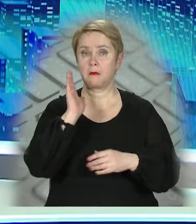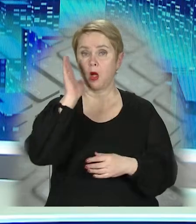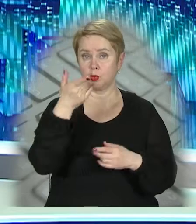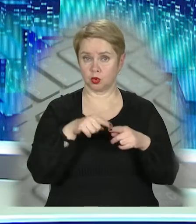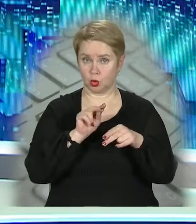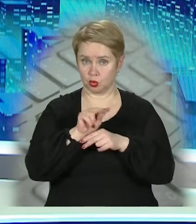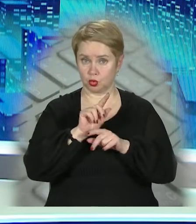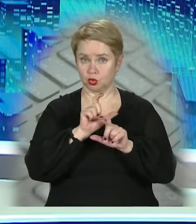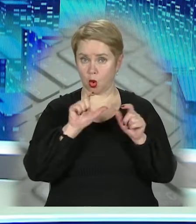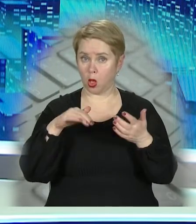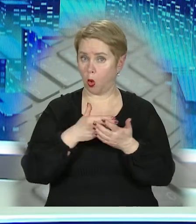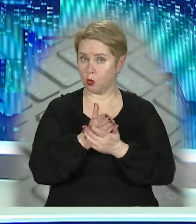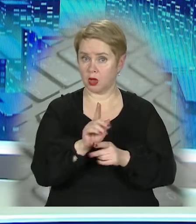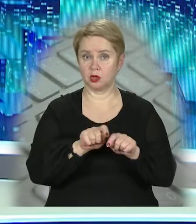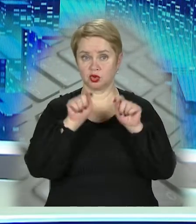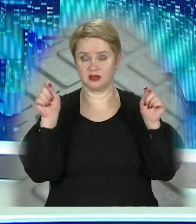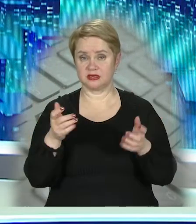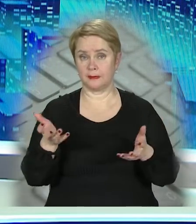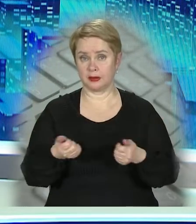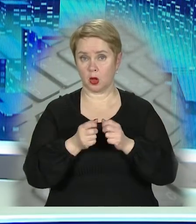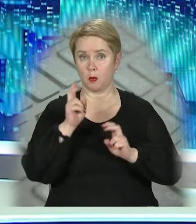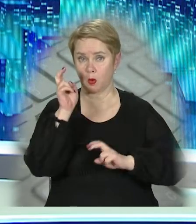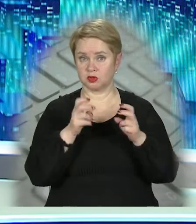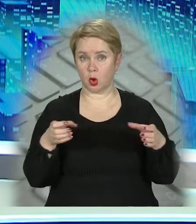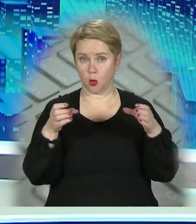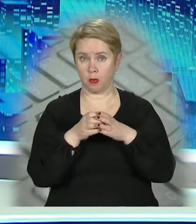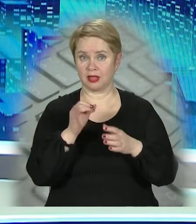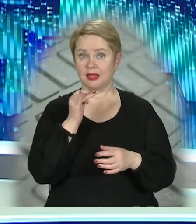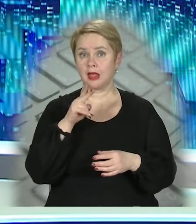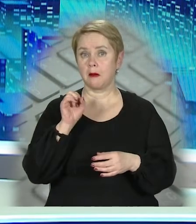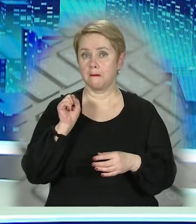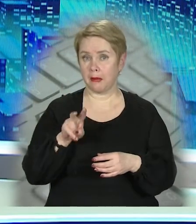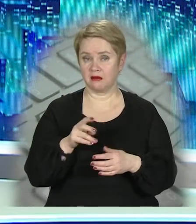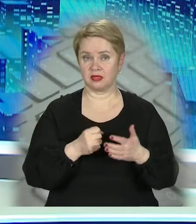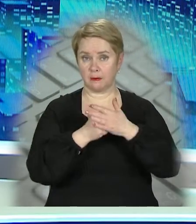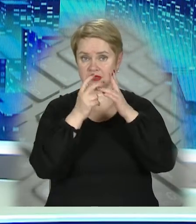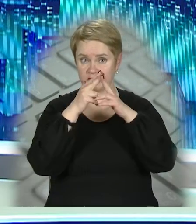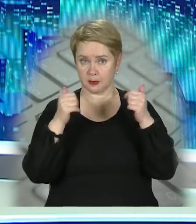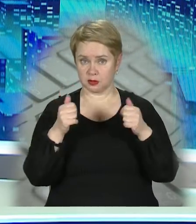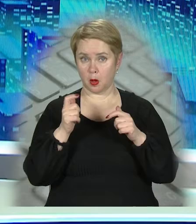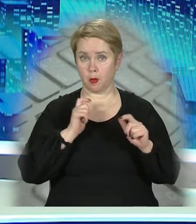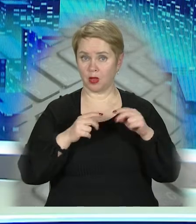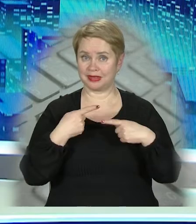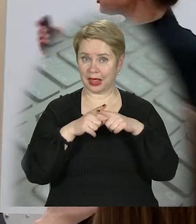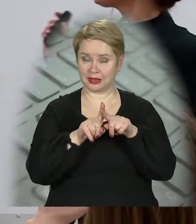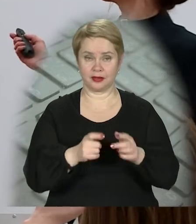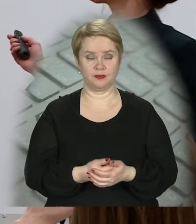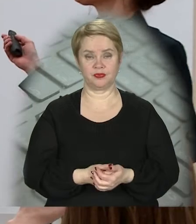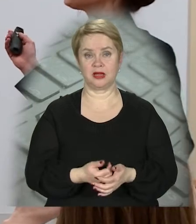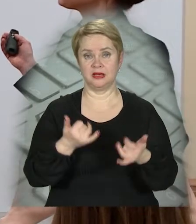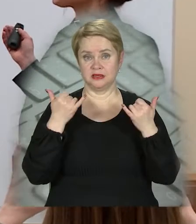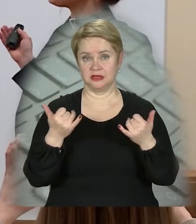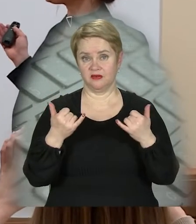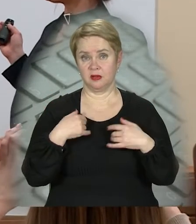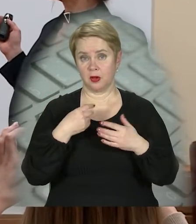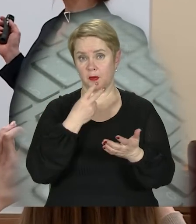Такому навчають у школі комунікації, що відкрилася за підтримки промислової компанії «Інтерпайп» на базі Дніпропетровської політехніки. Сьогодні у